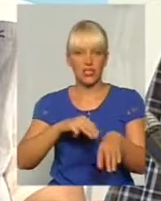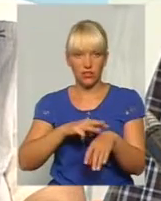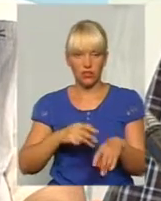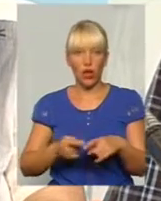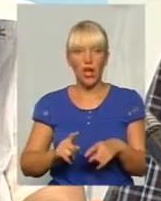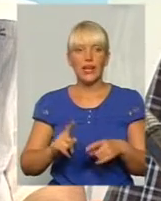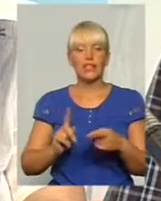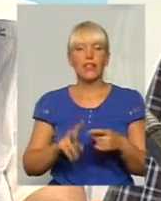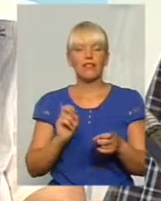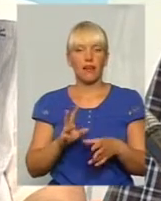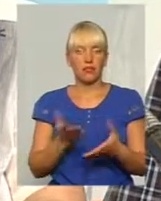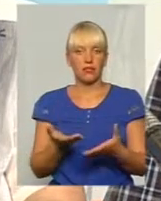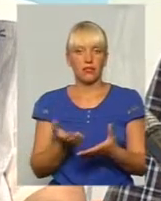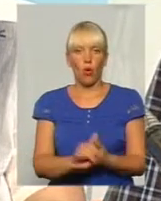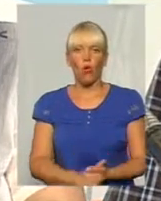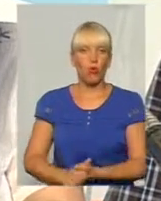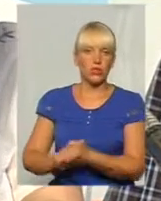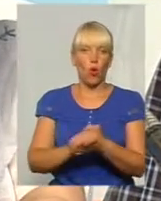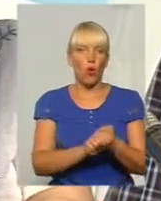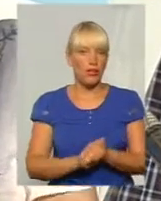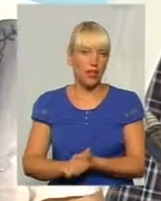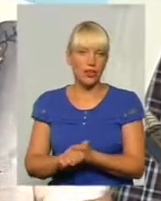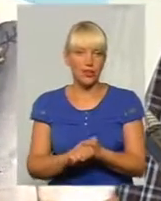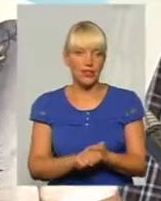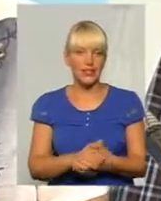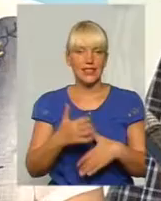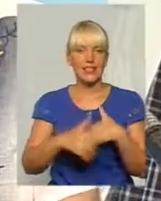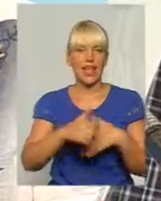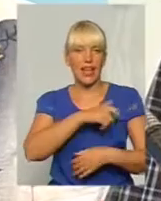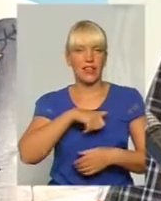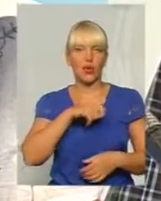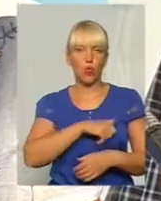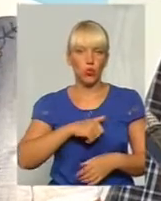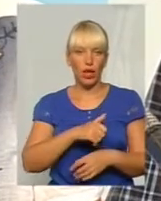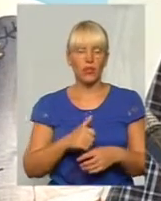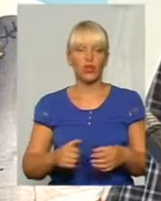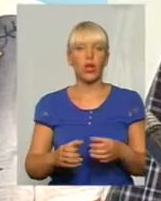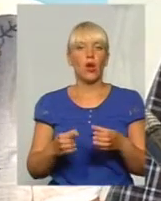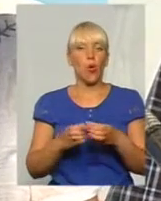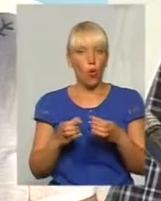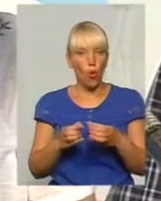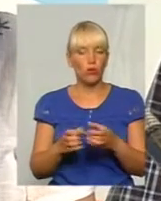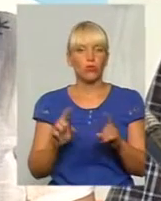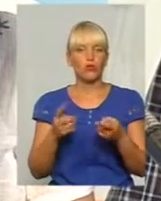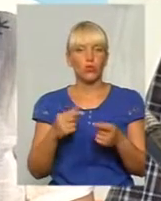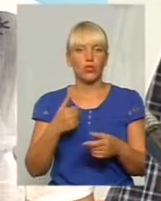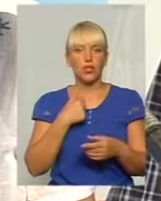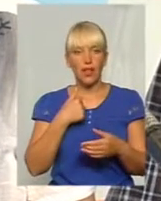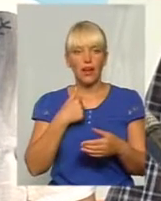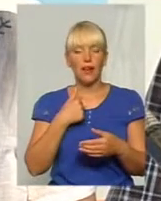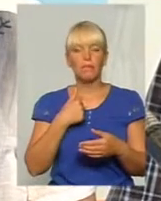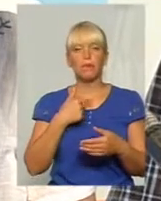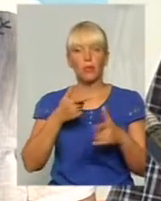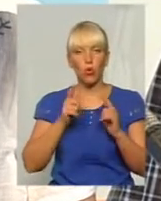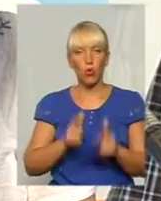корпоративна солідарність була серед депутатського корпусу. Тому що, я погоджуюсь з Світланою Лівною, про це